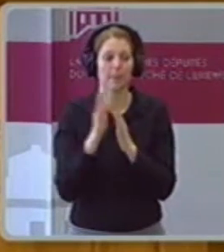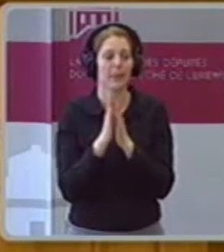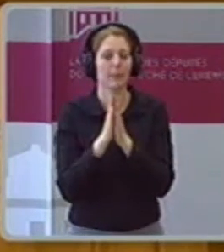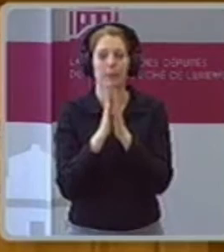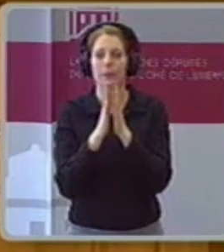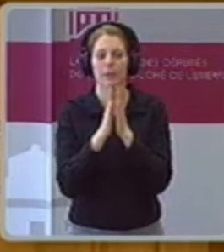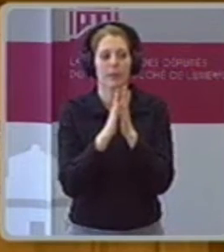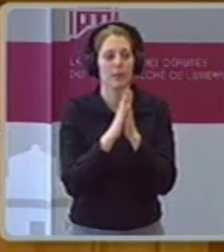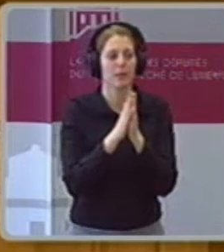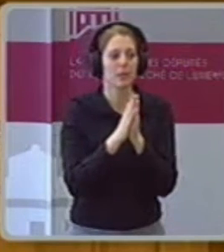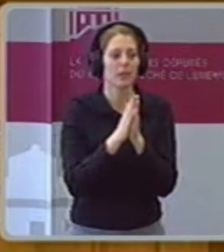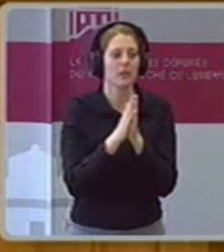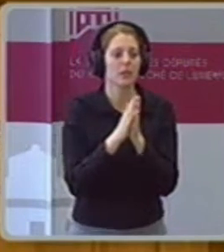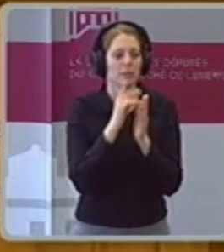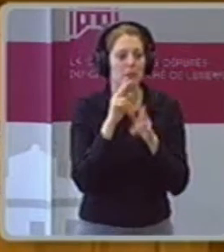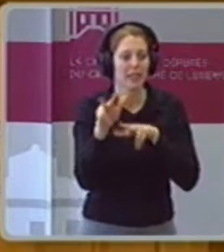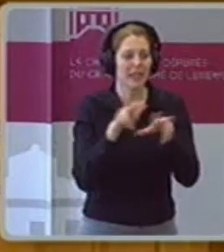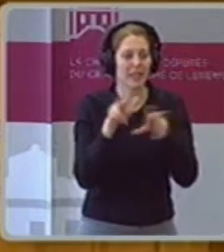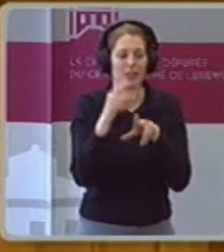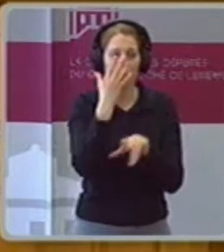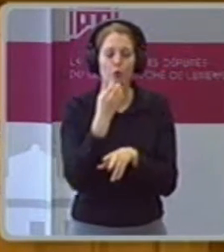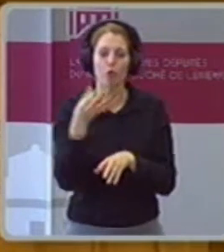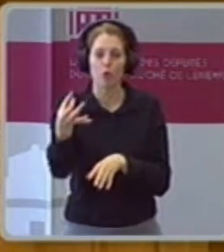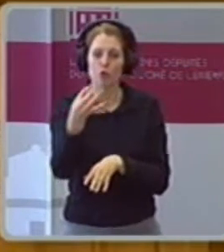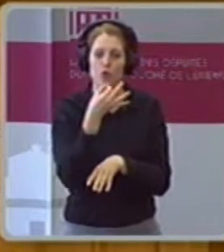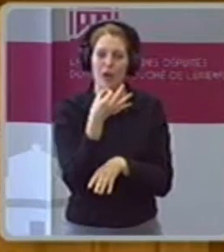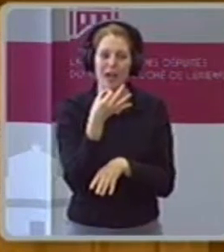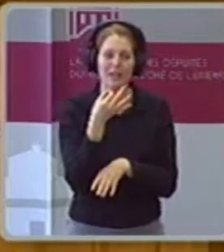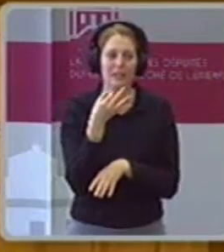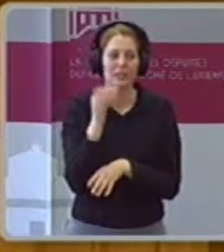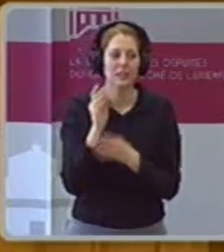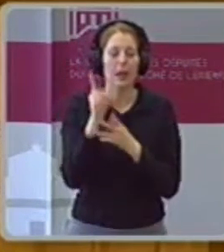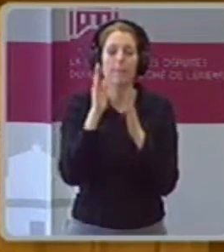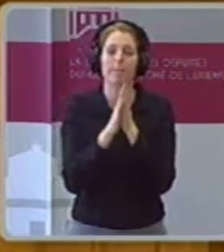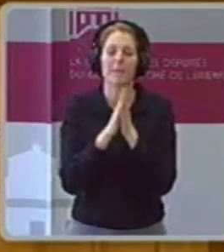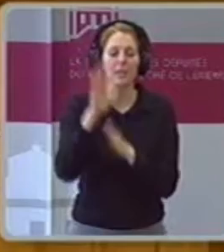sie sich spannen. Die Regierung ist häufig nur zu lauschen, und nur können sie so viel schwätzen, sie wollen.